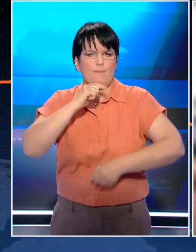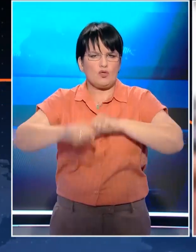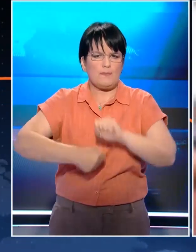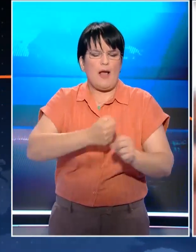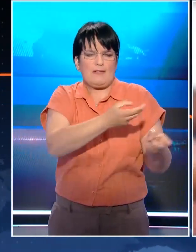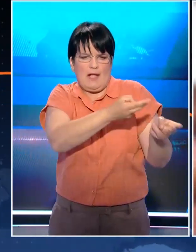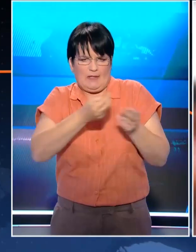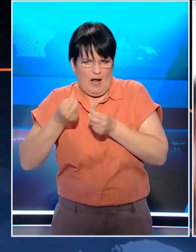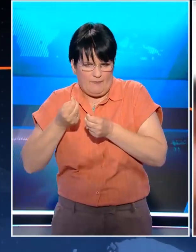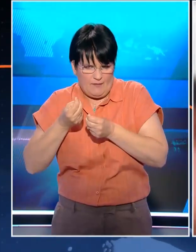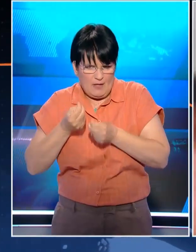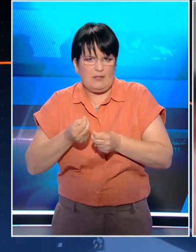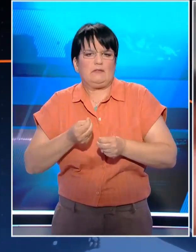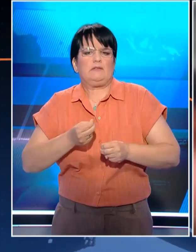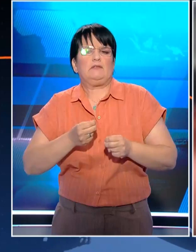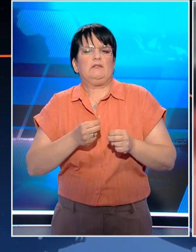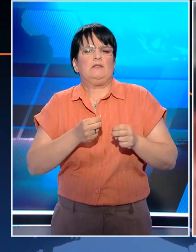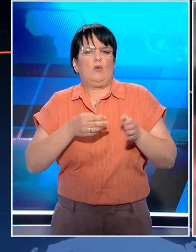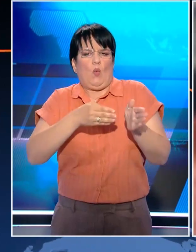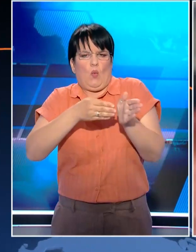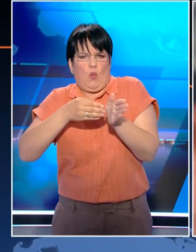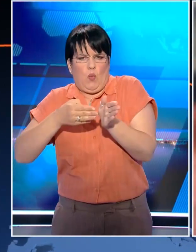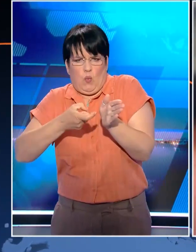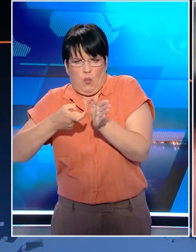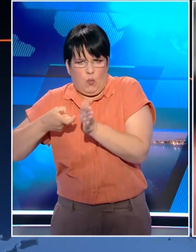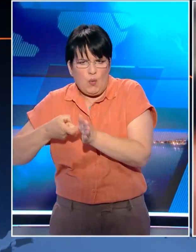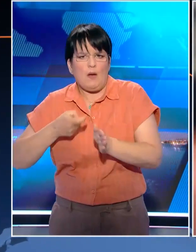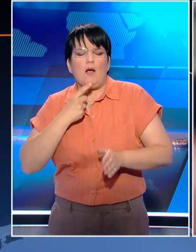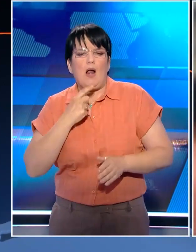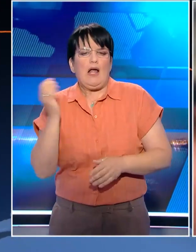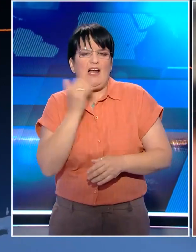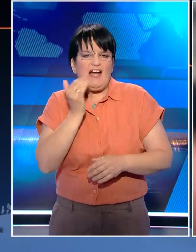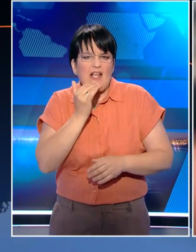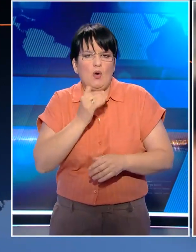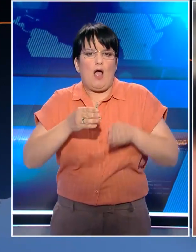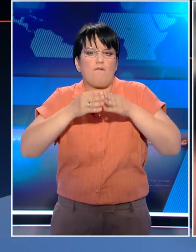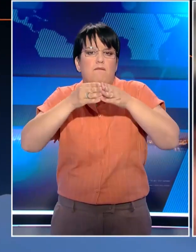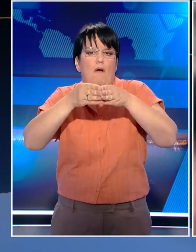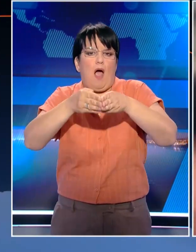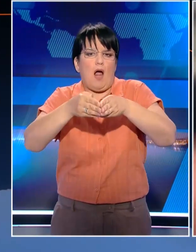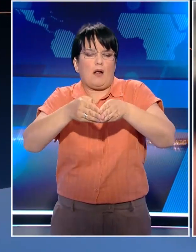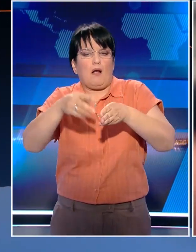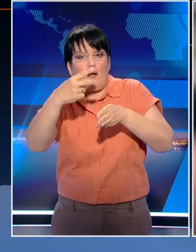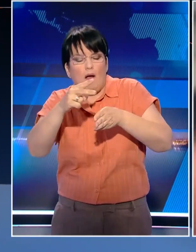Το λιμενικό έδωσε